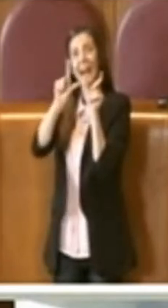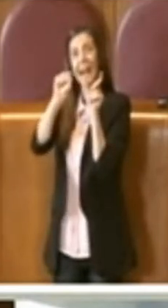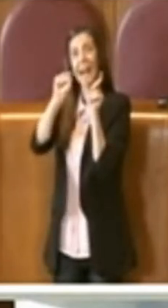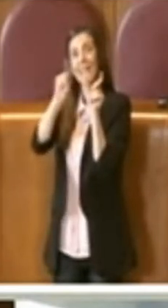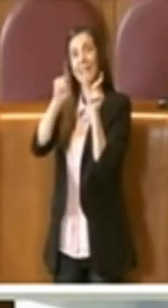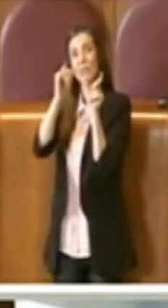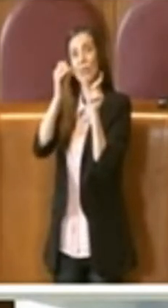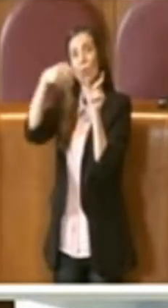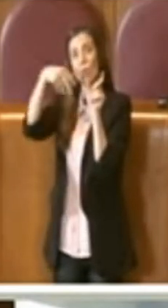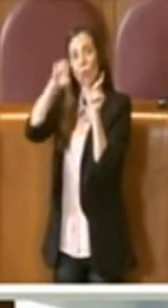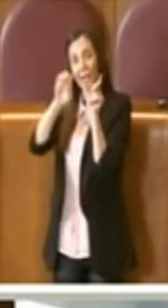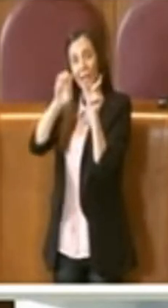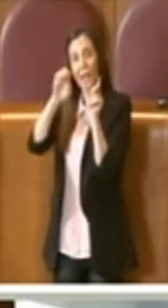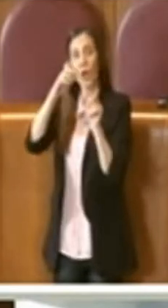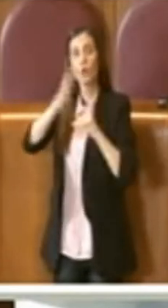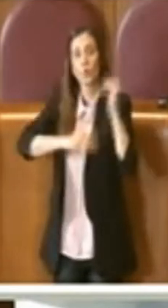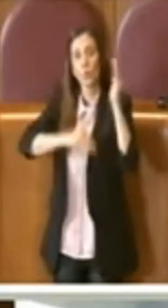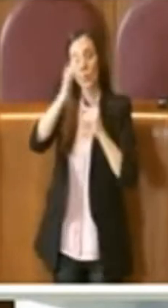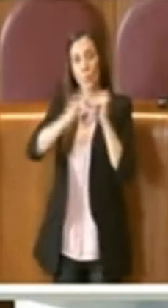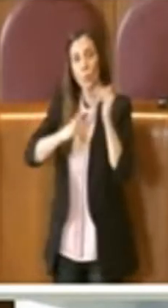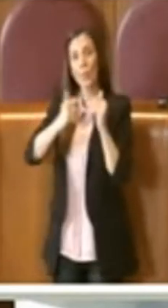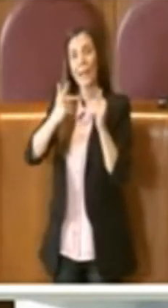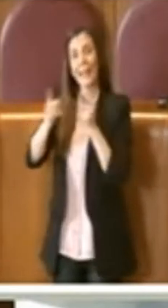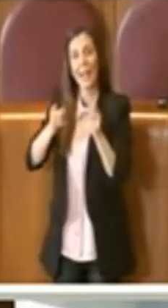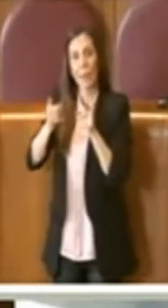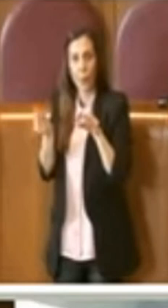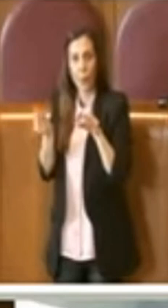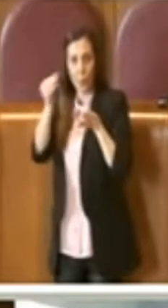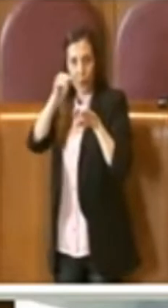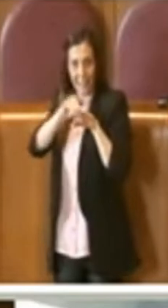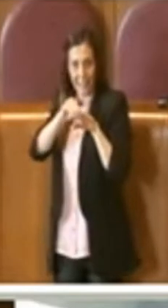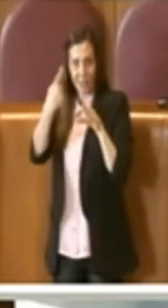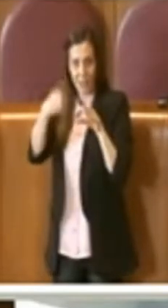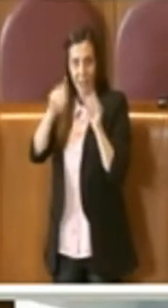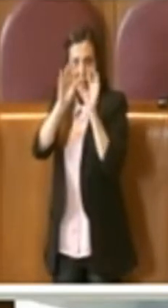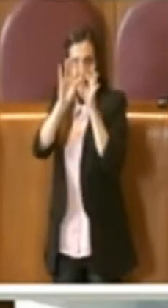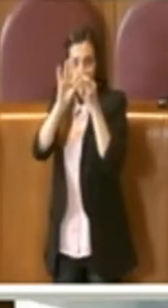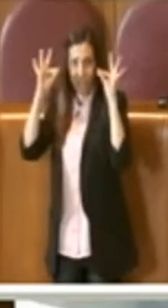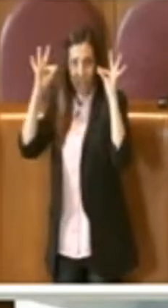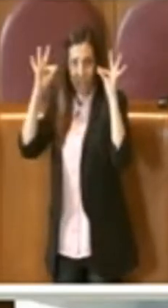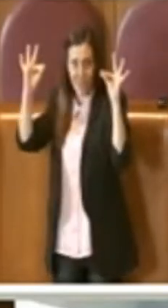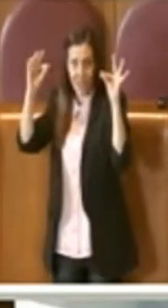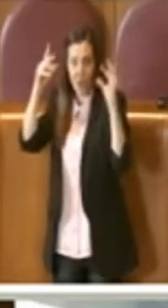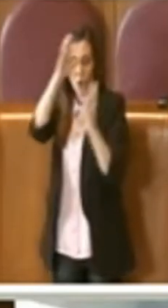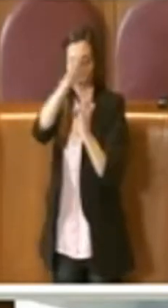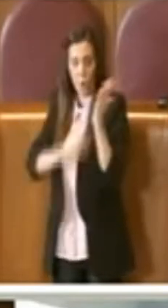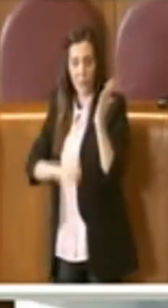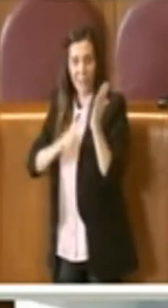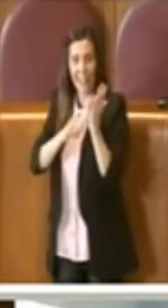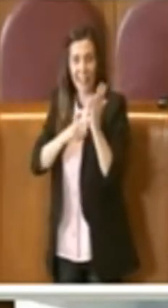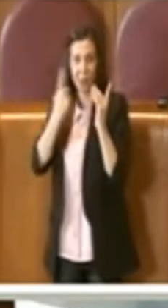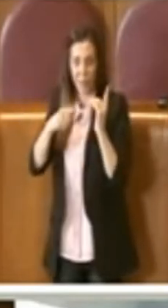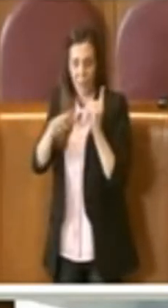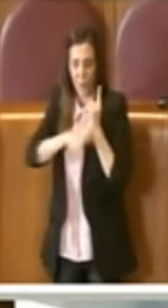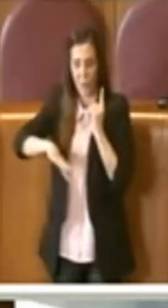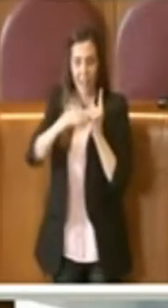temporanee, ovviamente quelle che poi devono essere inserite all'interno del contesto del verde. Grazie.